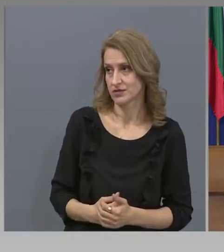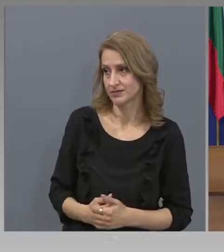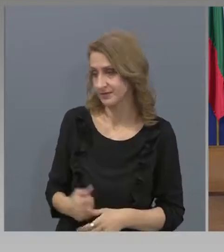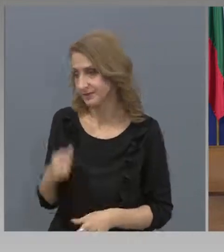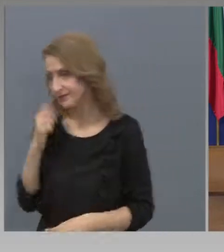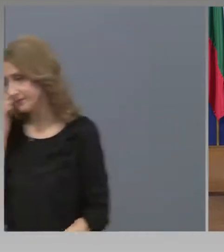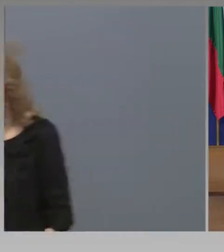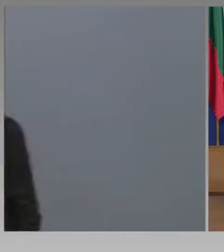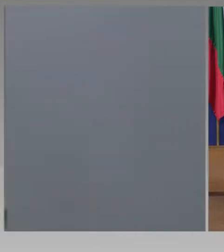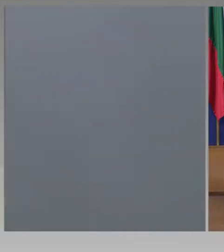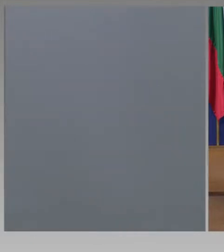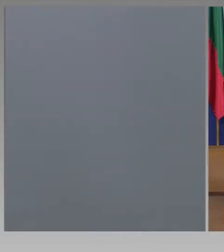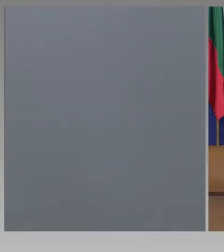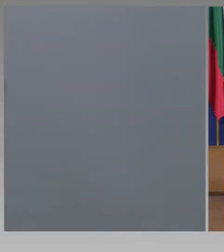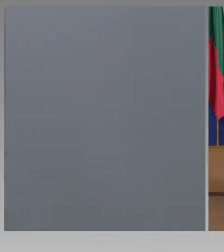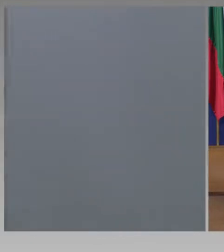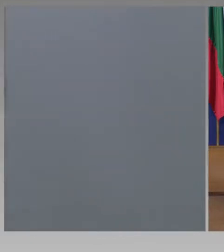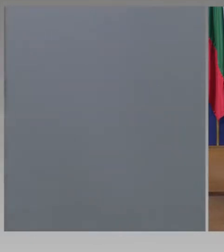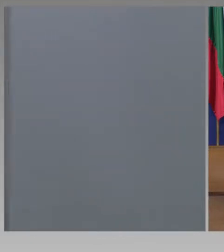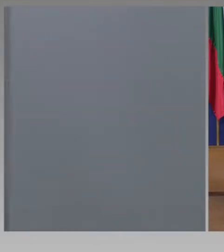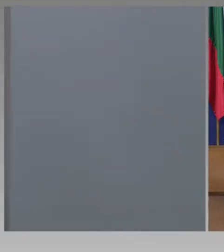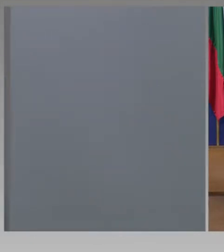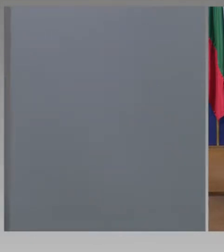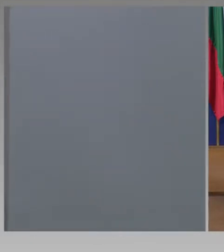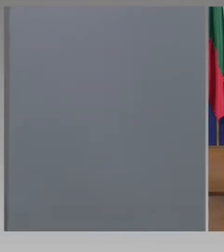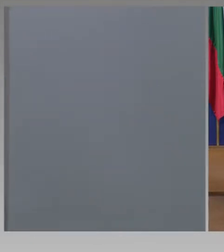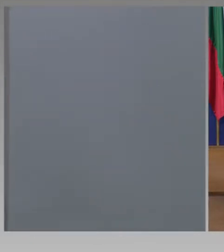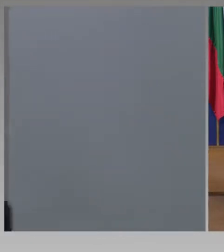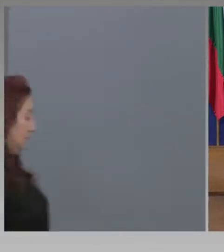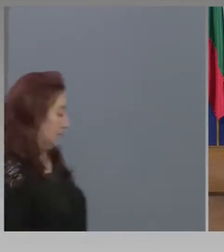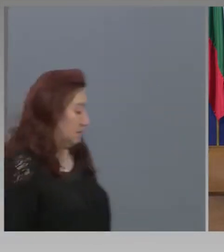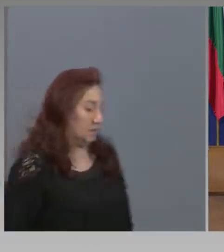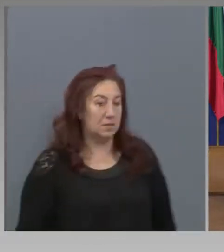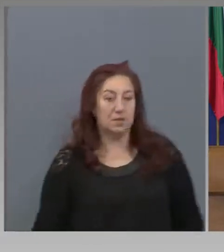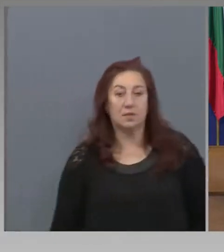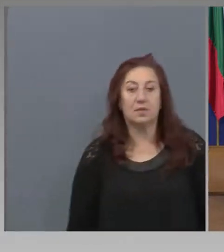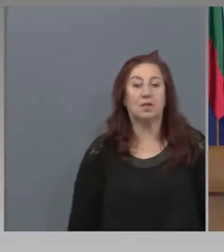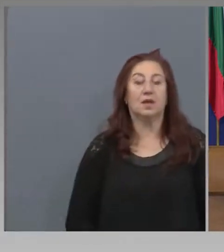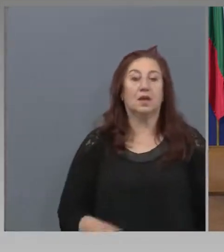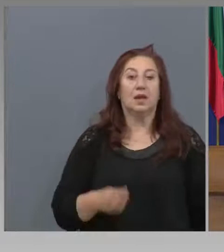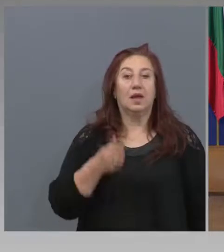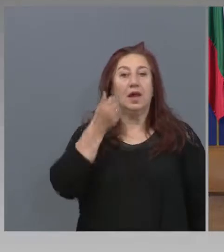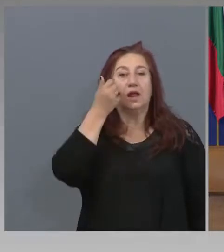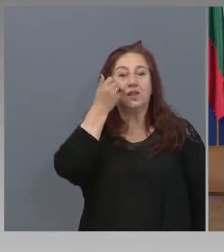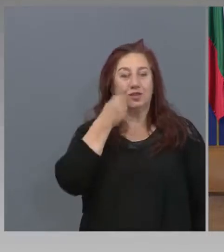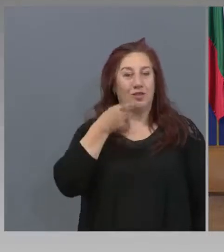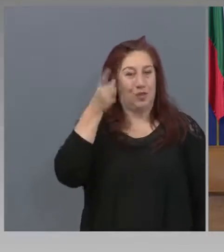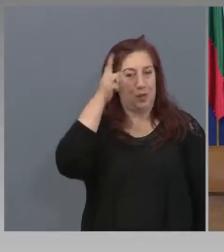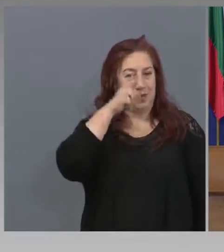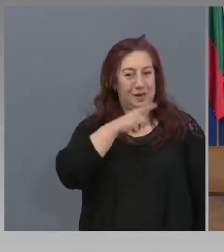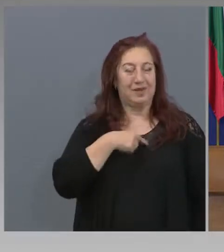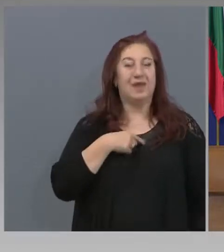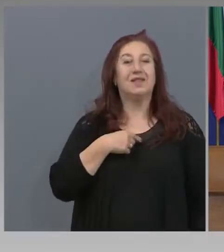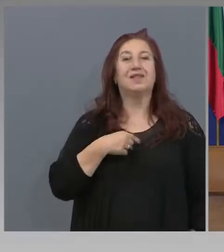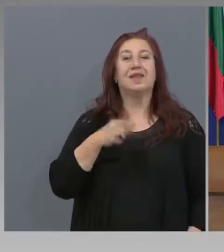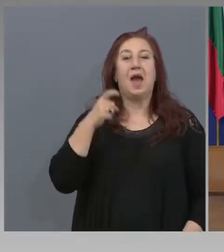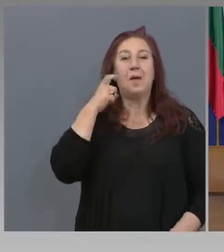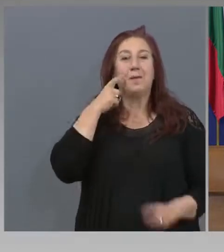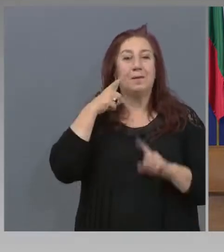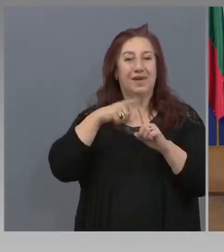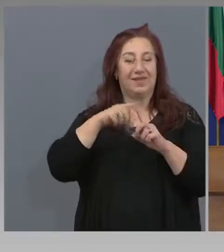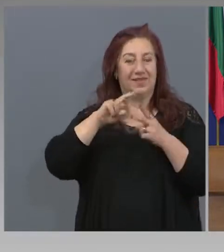ден, господин Дончев, Десислава Ризова, Битиви. Бихте ли казали как се отнасята към идеята на ВМРО за намаляване на ДНСЕ,